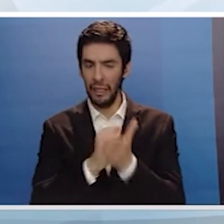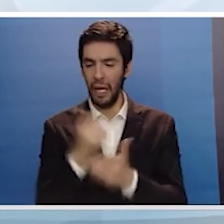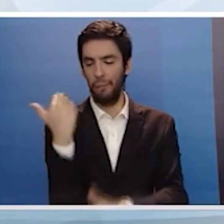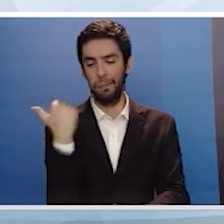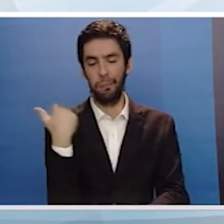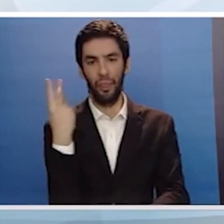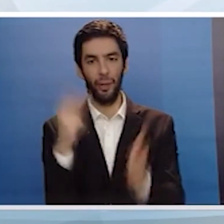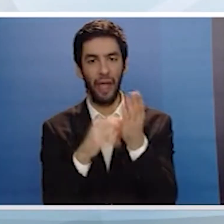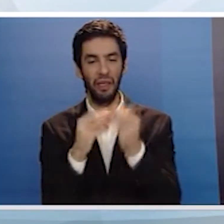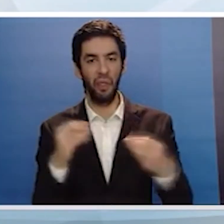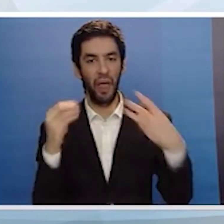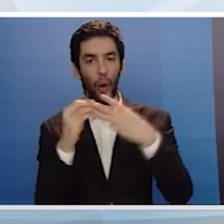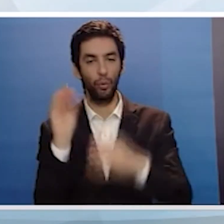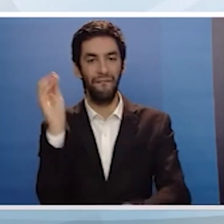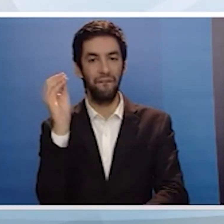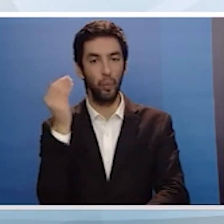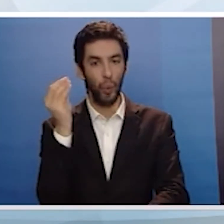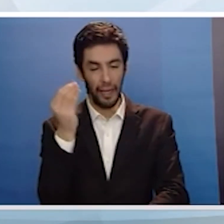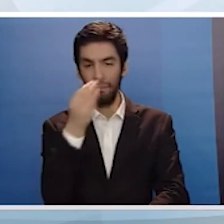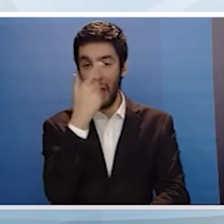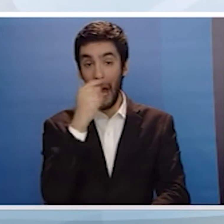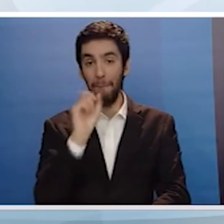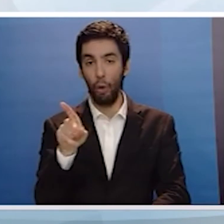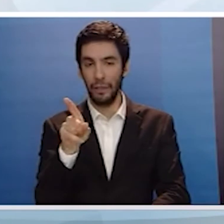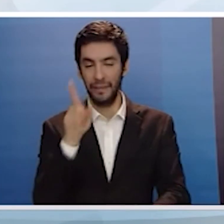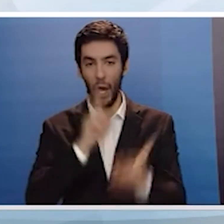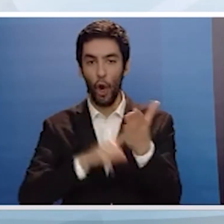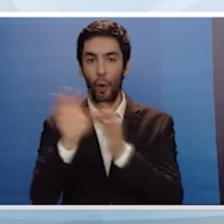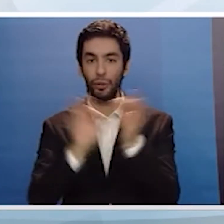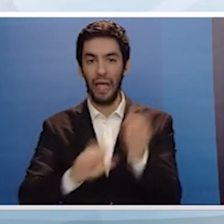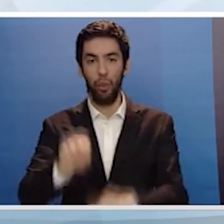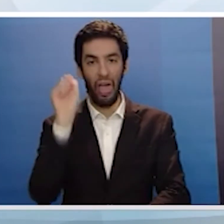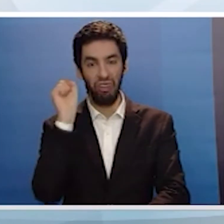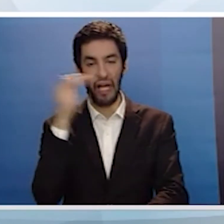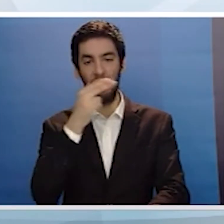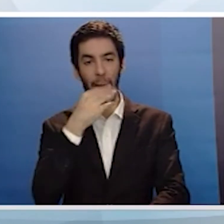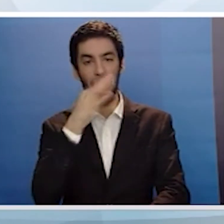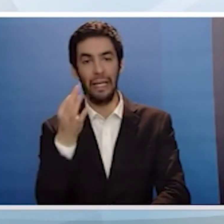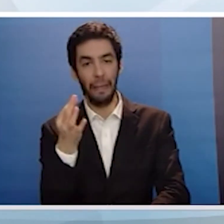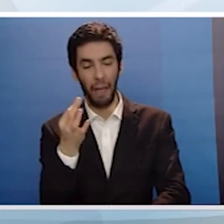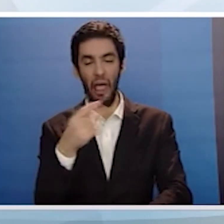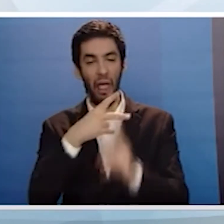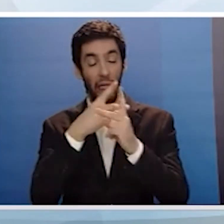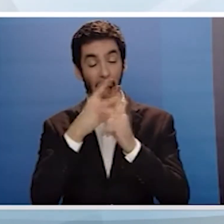καταψήφισης 17 του Δεκέμβρη της πρότασης για καθολική αναστολή για τρεις μήνες όλων των εκποίησεων